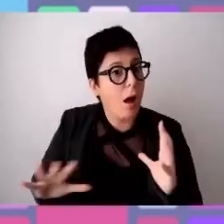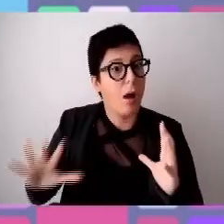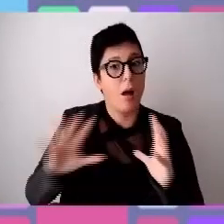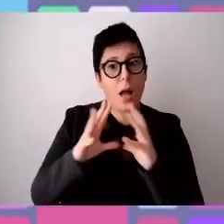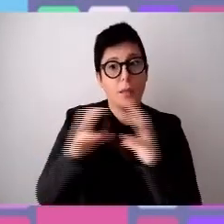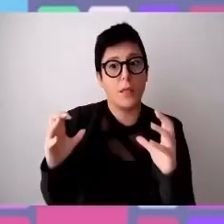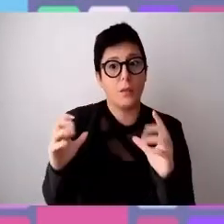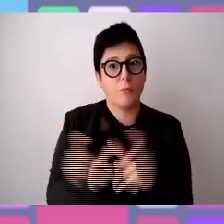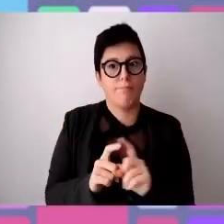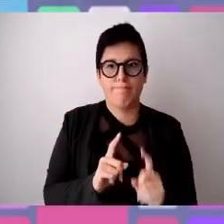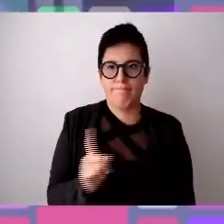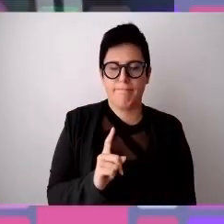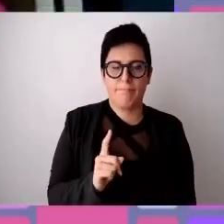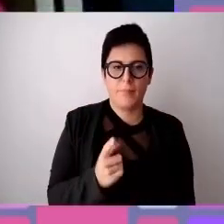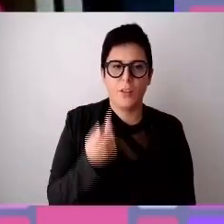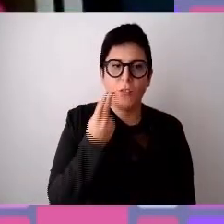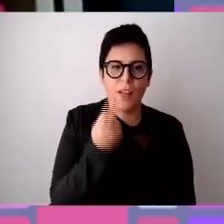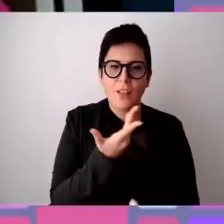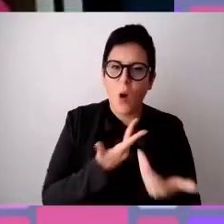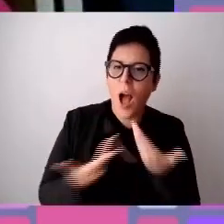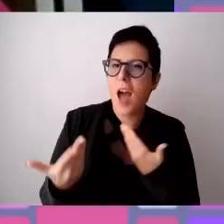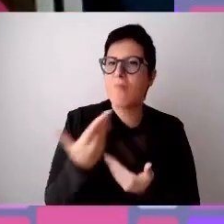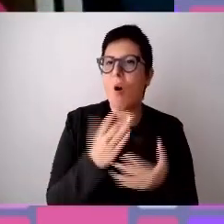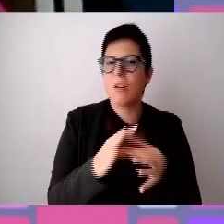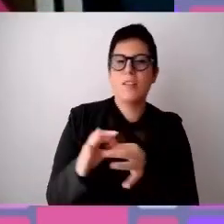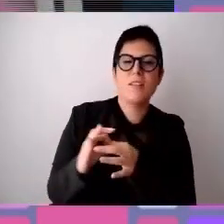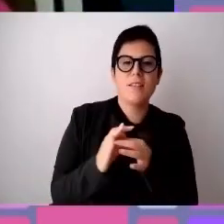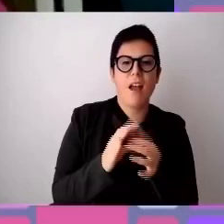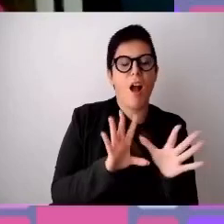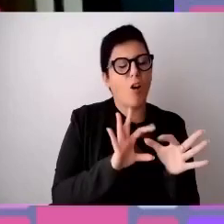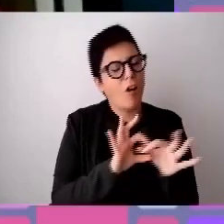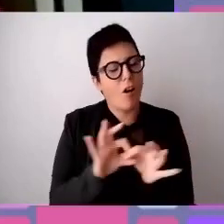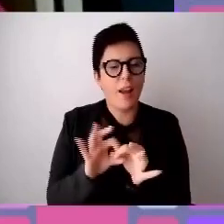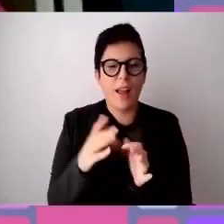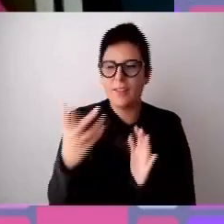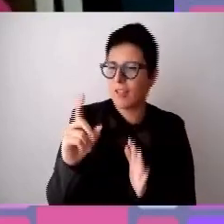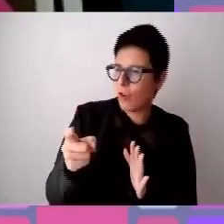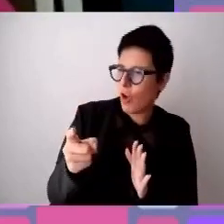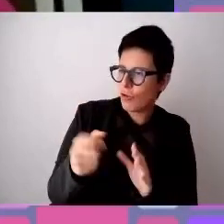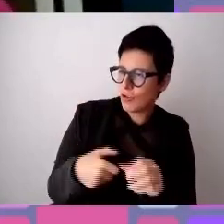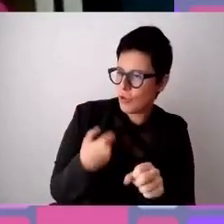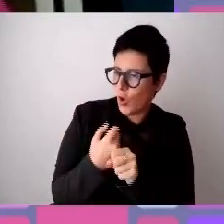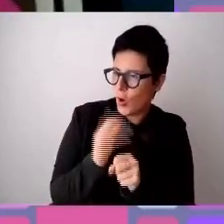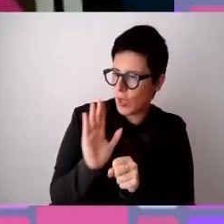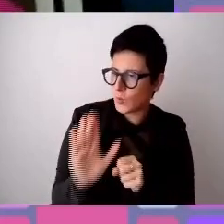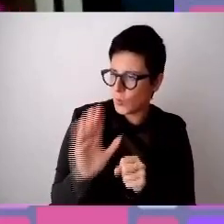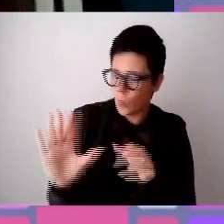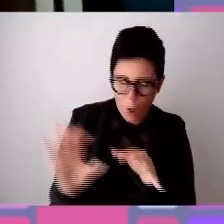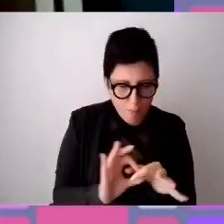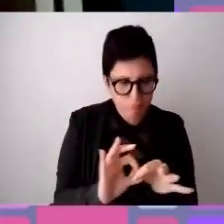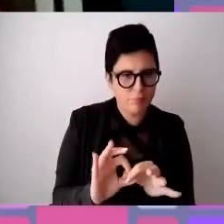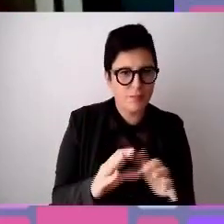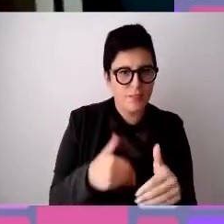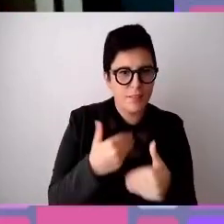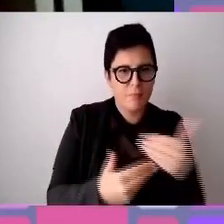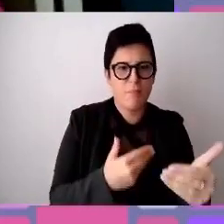torno a te. C'è molta armonia, c'è molta coerenza dalla storia di Giorgio in poi